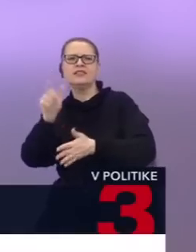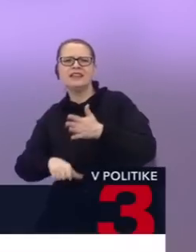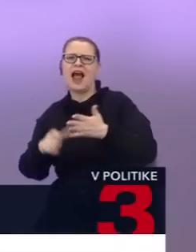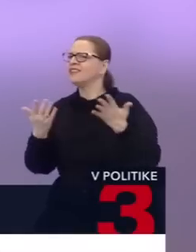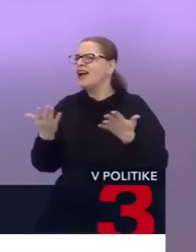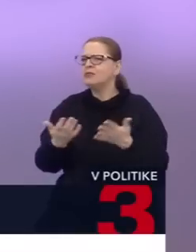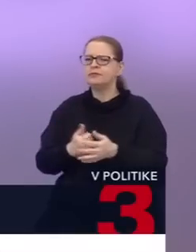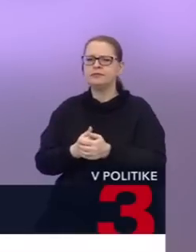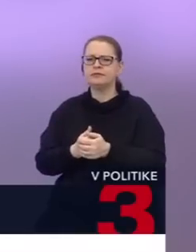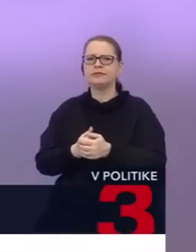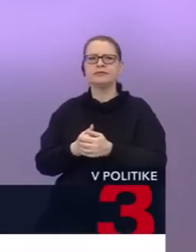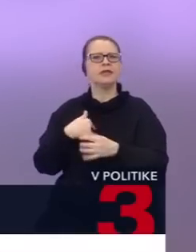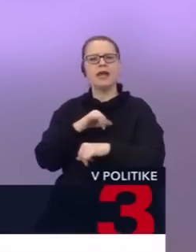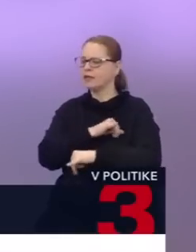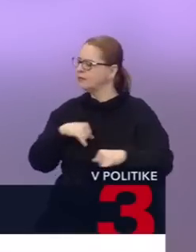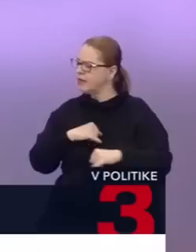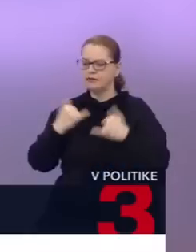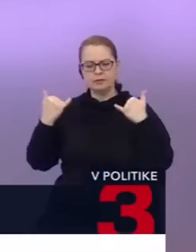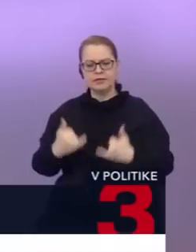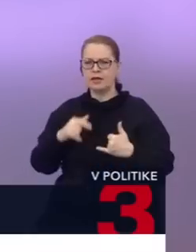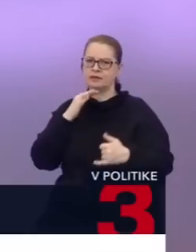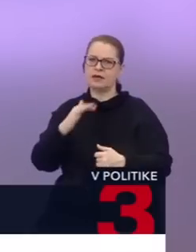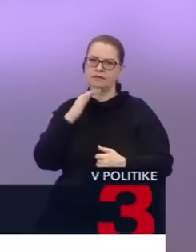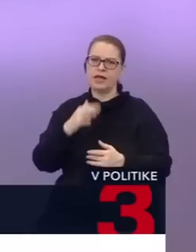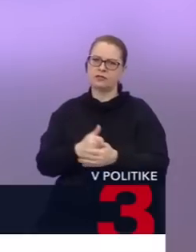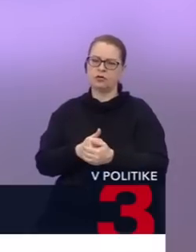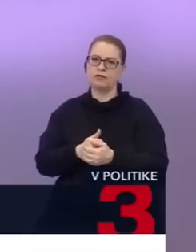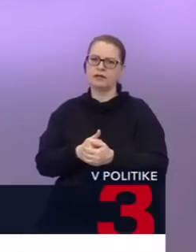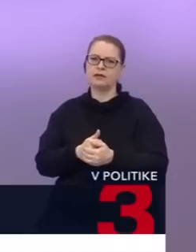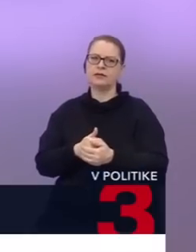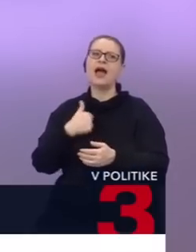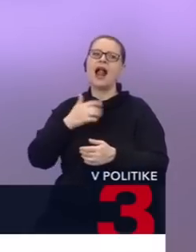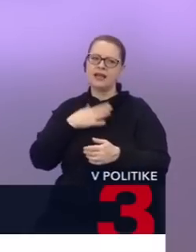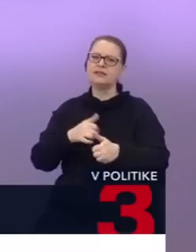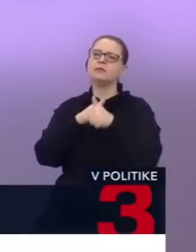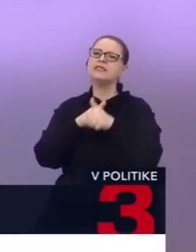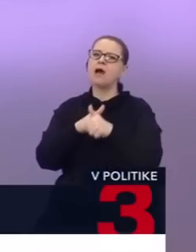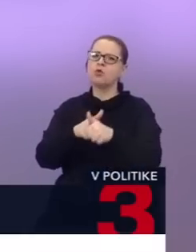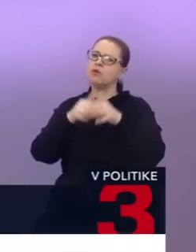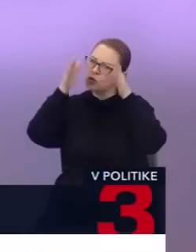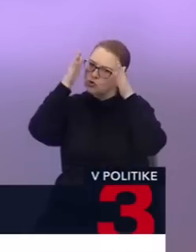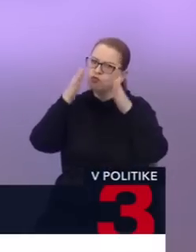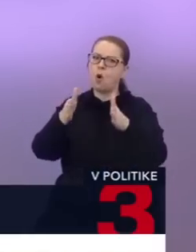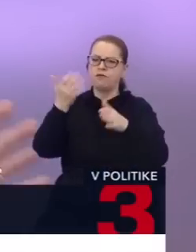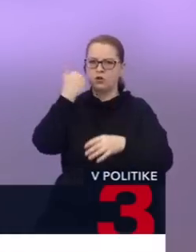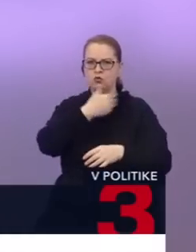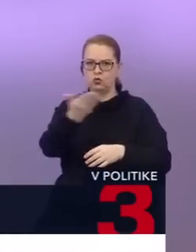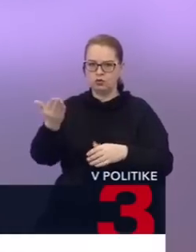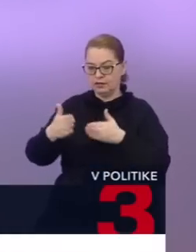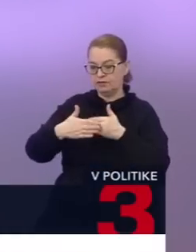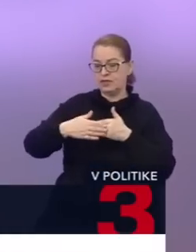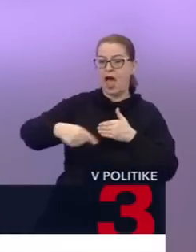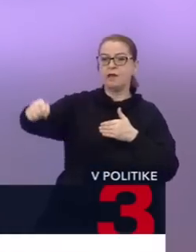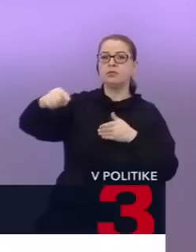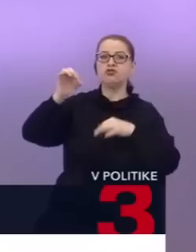povedal, nechcem teraz sa k tomu vyjadrovať, ale čo z istotou chcem povedať, je, že chcem zabojovať o dôveru občanov v najbližších